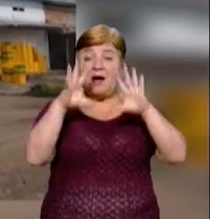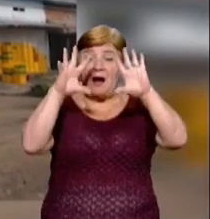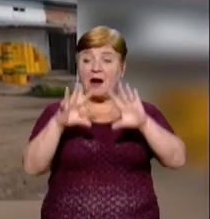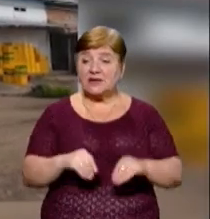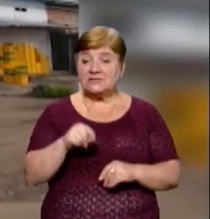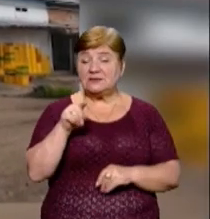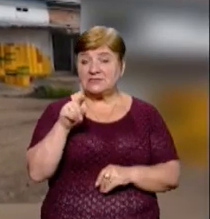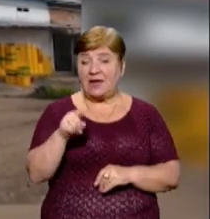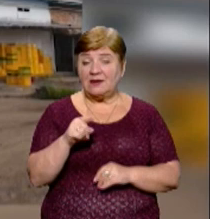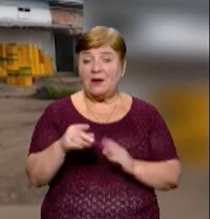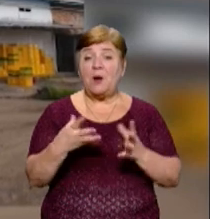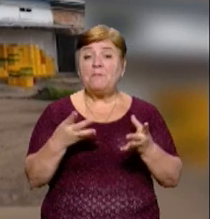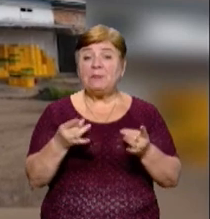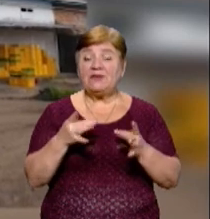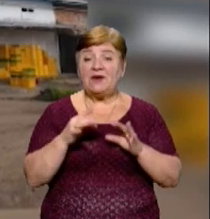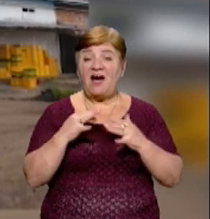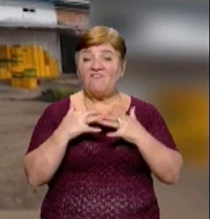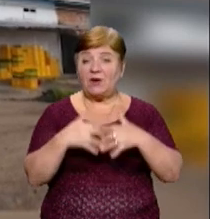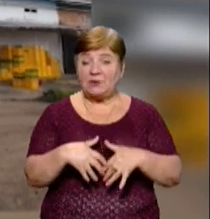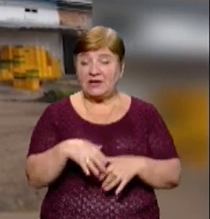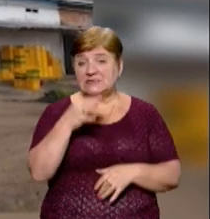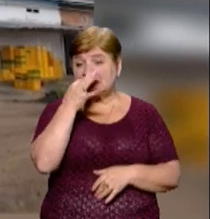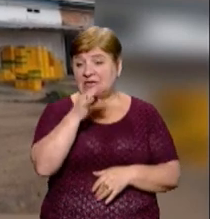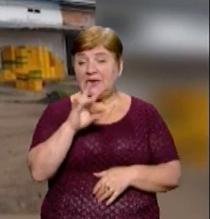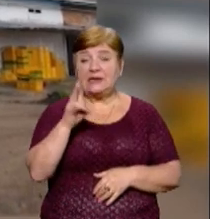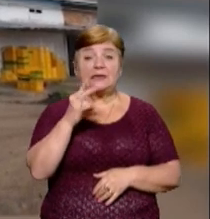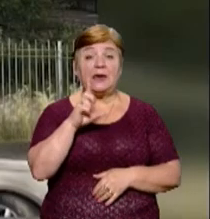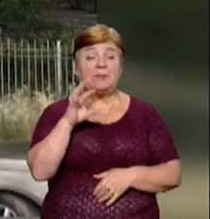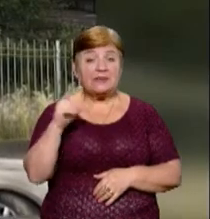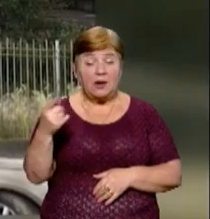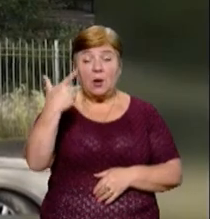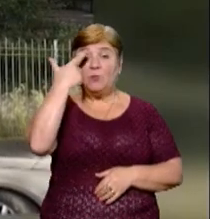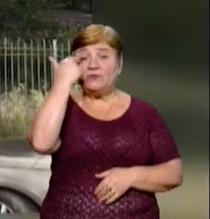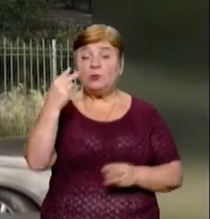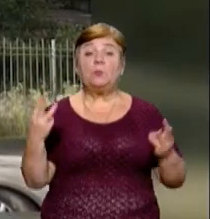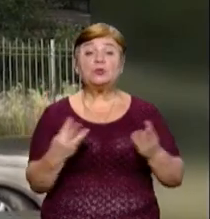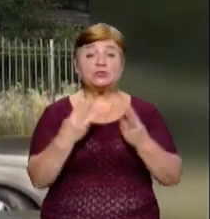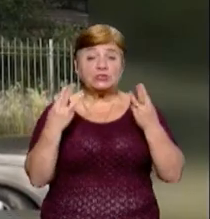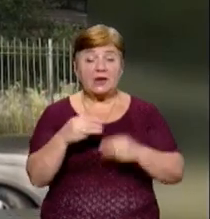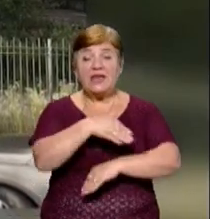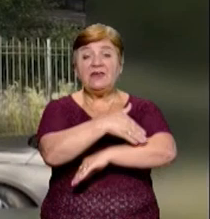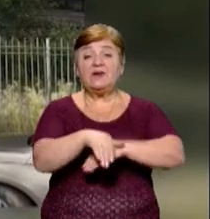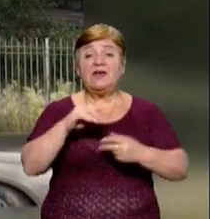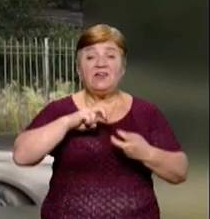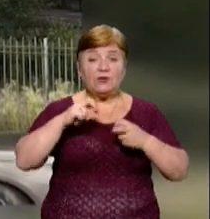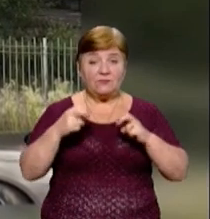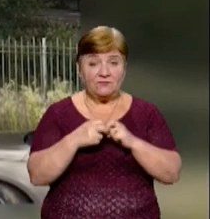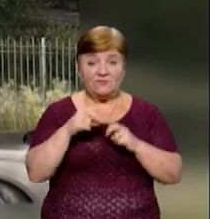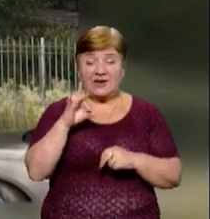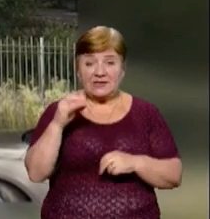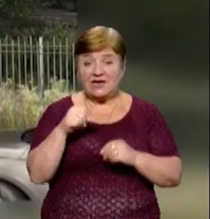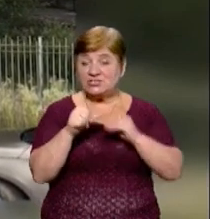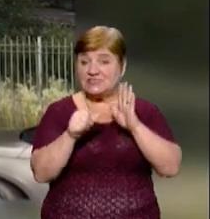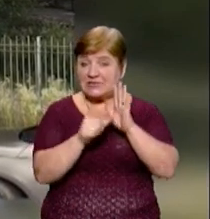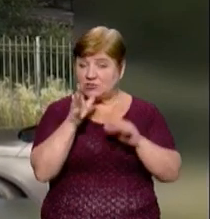Про це розповіла речниця ДСН Закарпаття Наталія Батир. За її словами, повідомили про пожежу на вулиці Івана Френка близько 16-ї